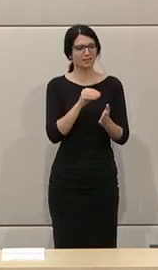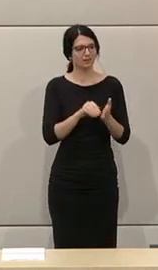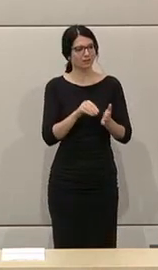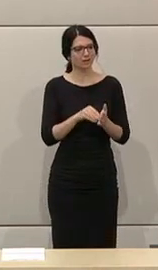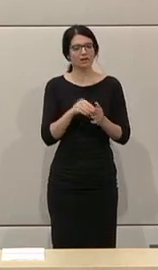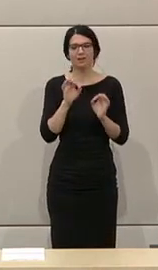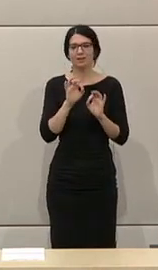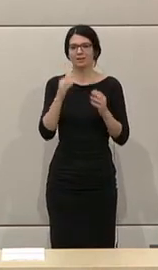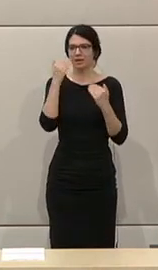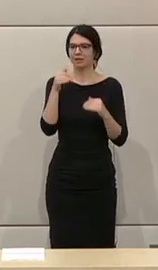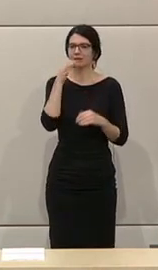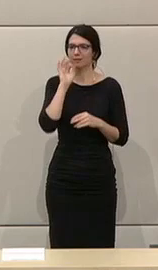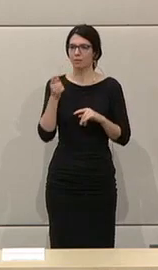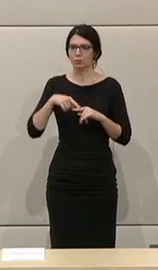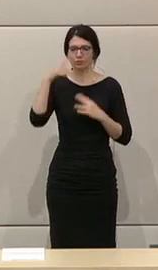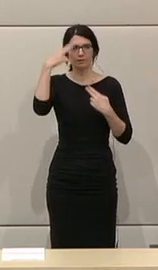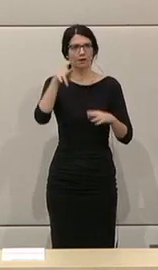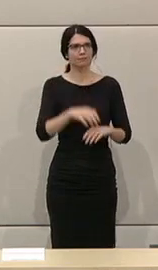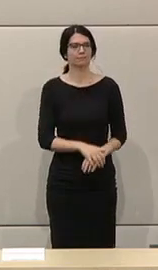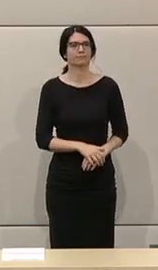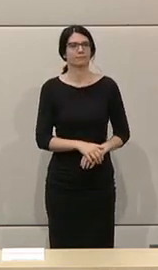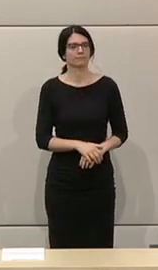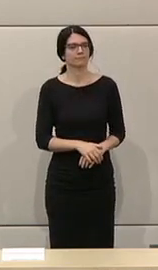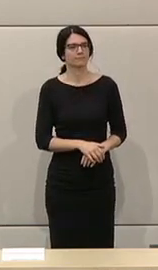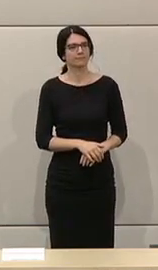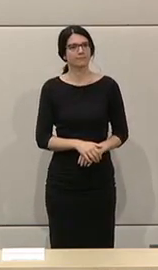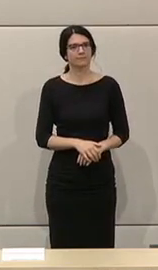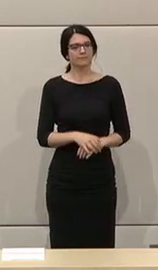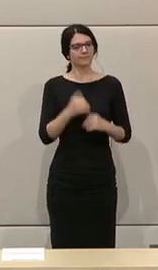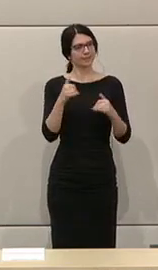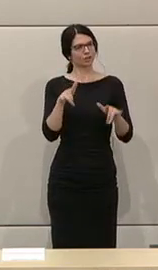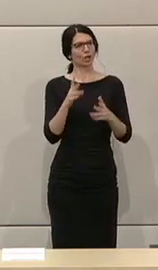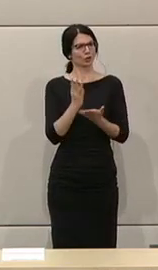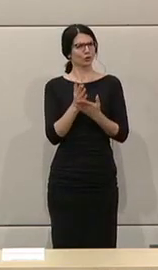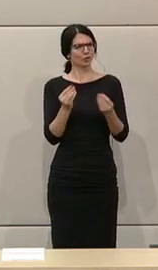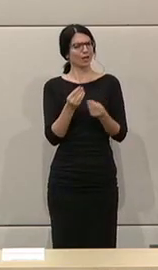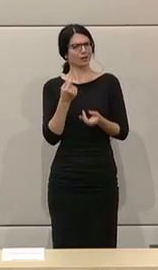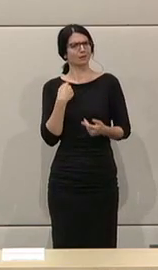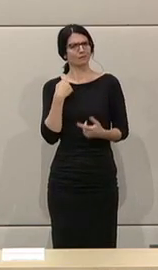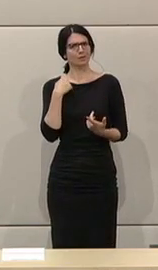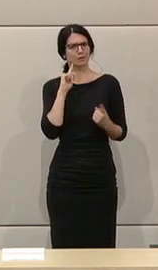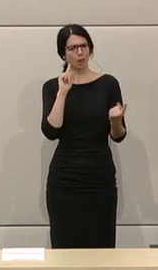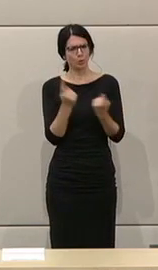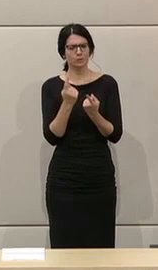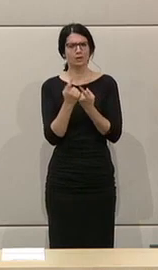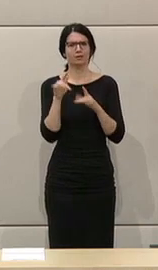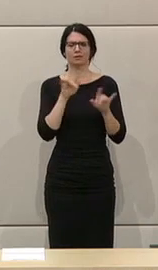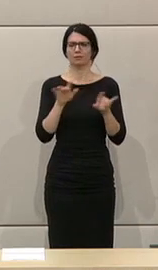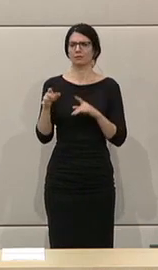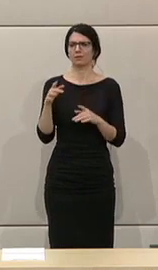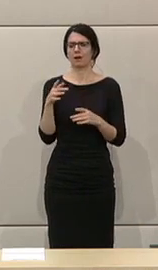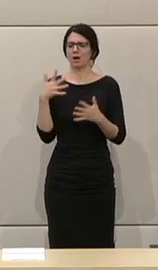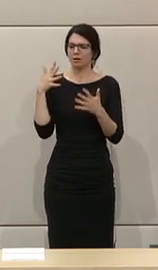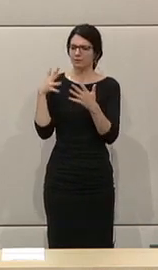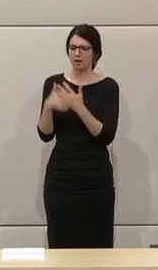Damen und Herren. Ja, es ist wirklich schon mittlerweile fast amüsant, hier zuzuhören, diese Beschwörungen,